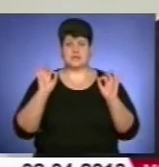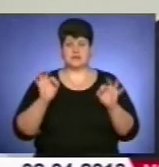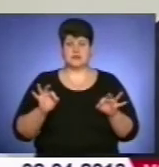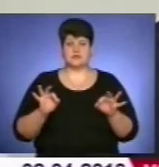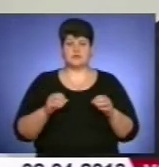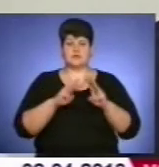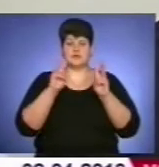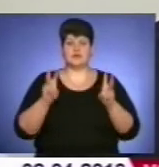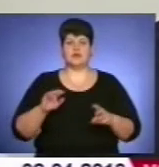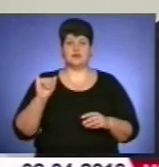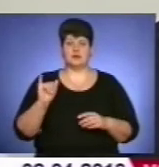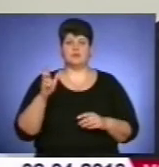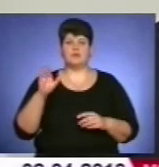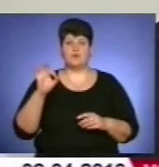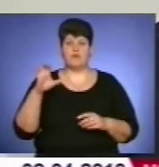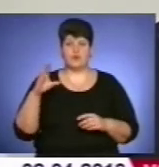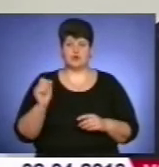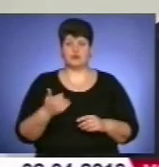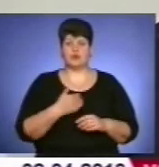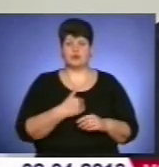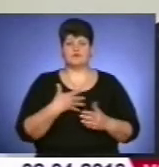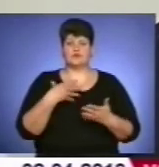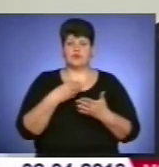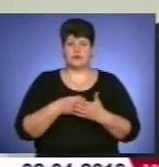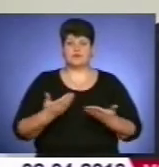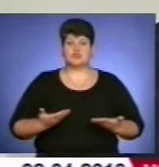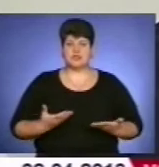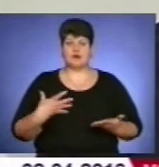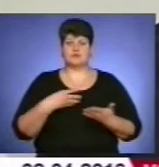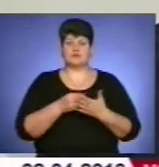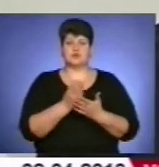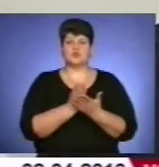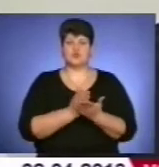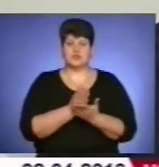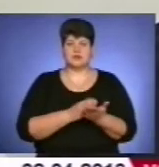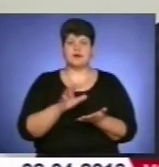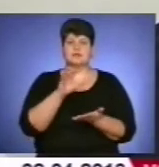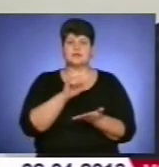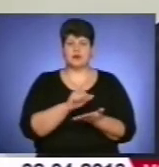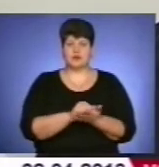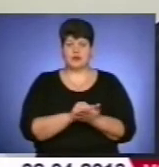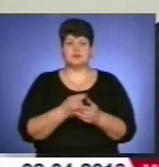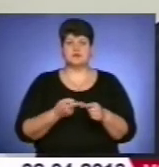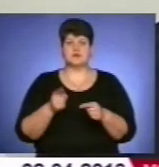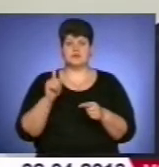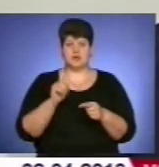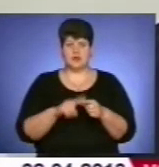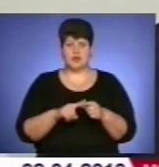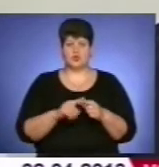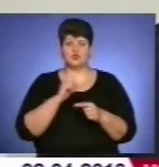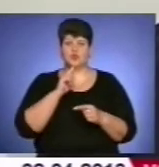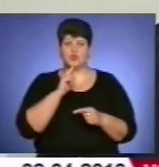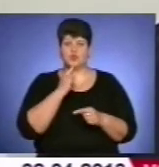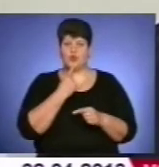Іван Боско хотів цілим своїм життям, своїм служінням зайнятися цією трудною,